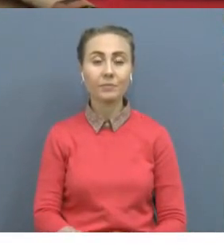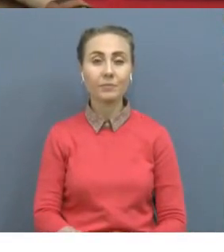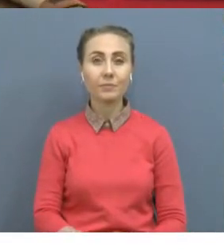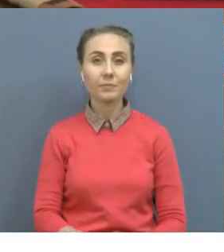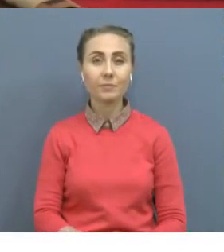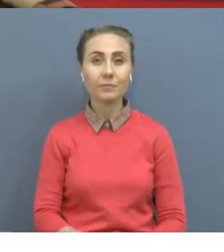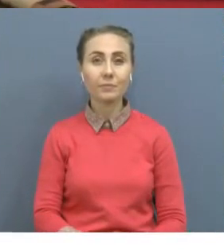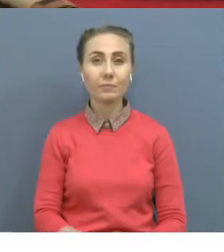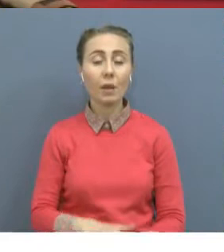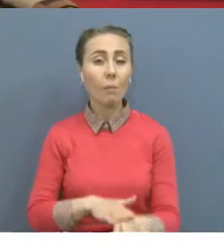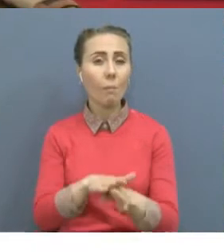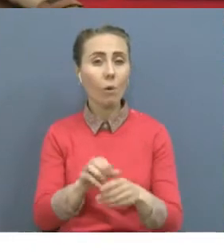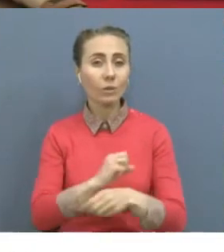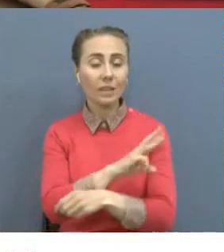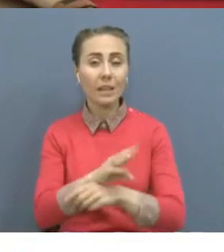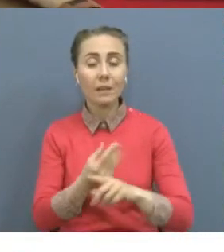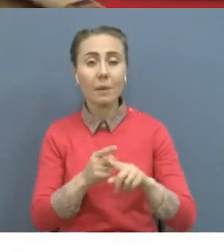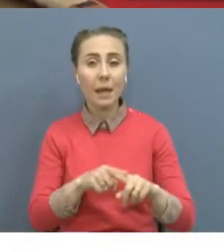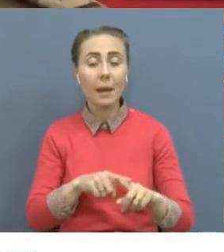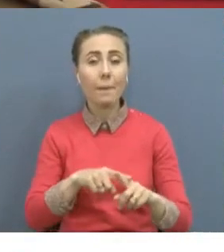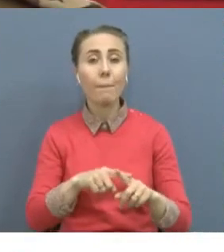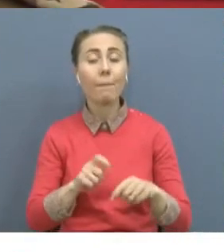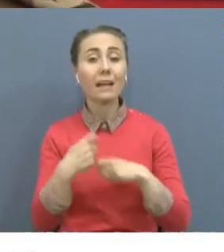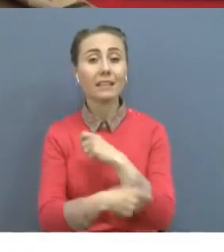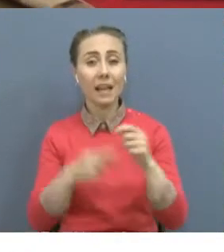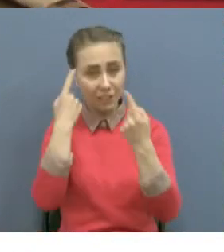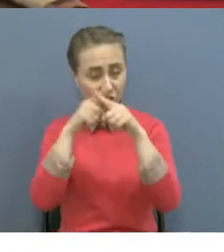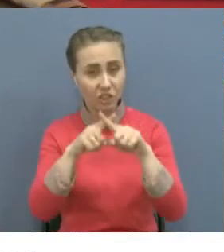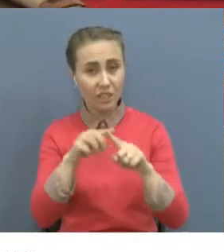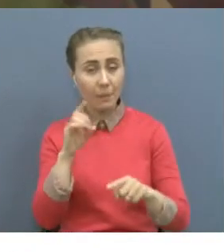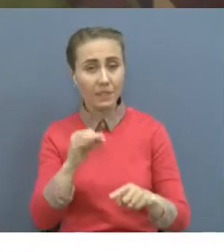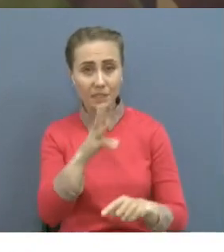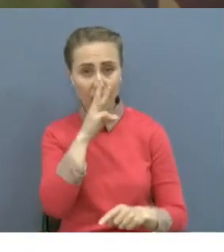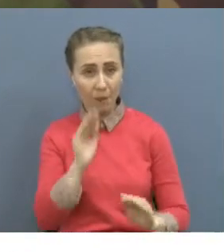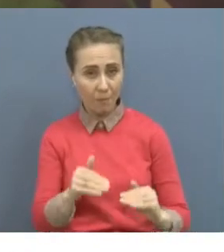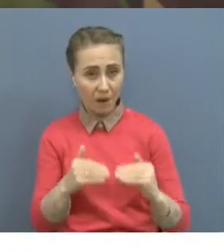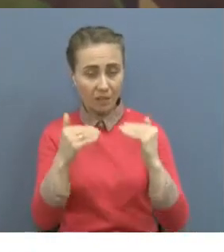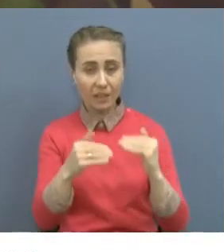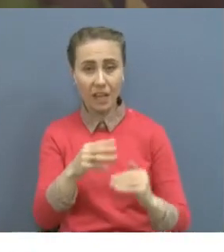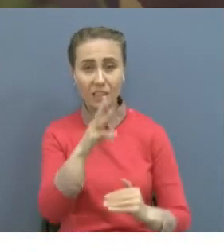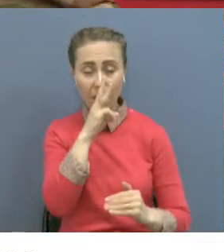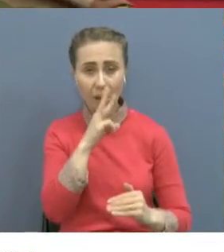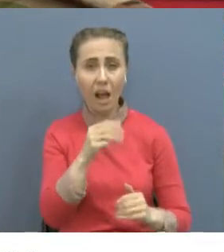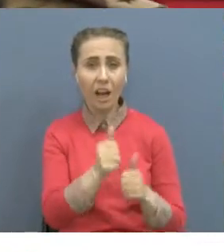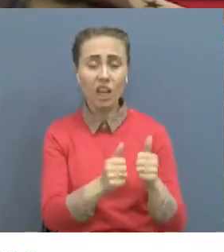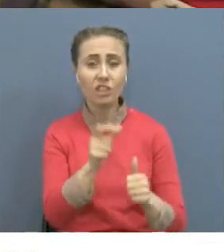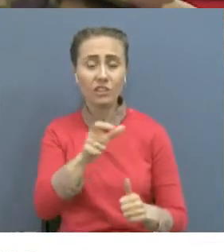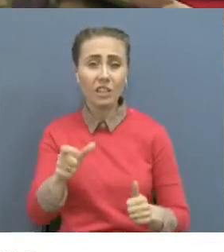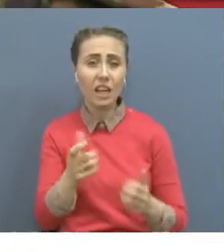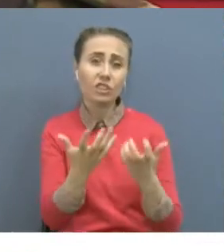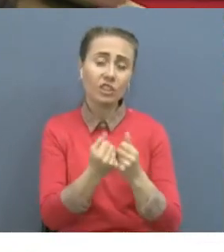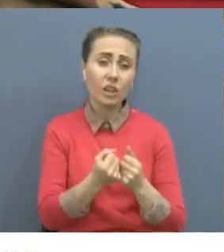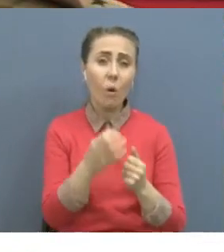Материалдық техникалық базамен толық жарақтандырылған жалақылары өсуде. Әр адамның еңбегі ақысы 100 мүнден басталады. Бұл олардың еңбег